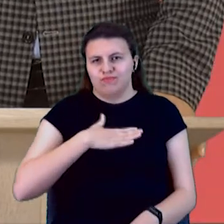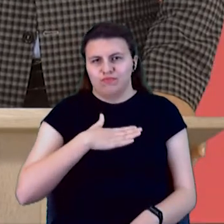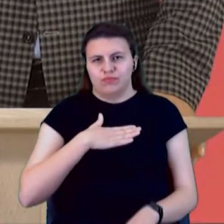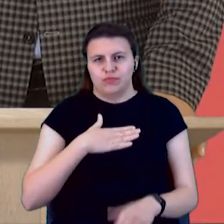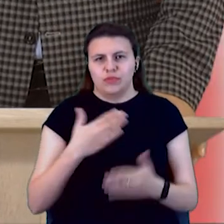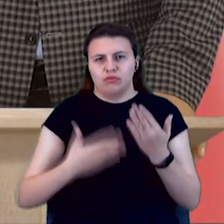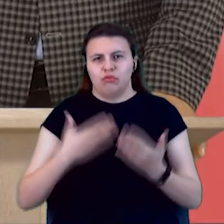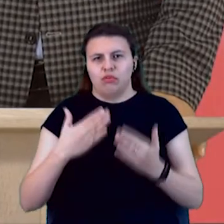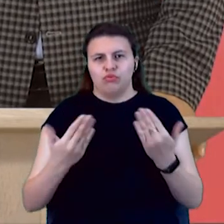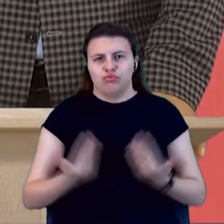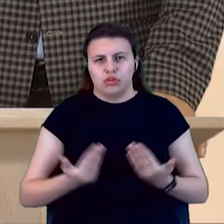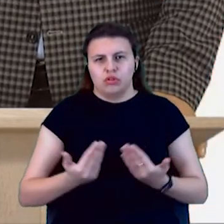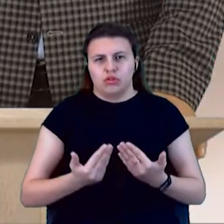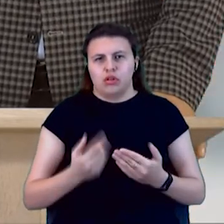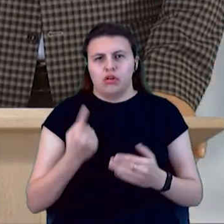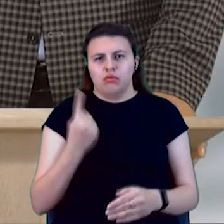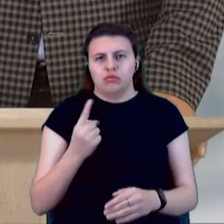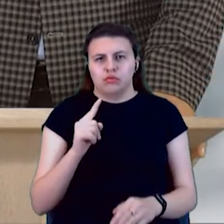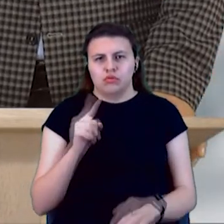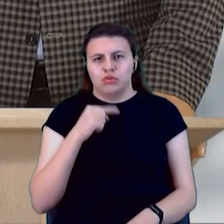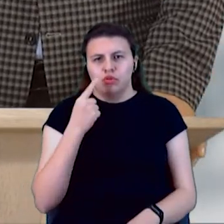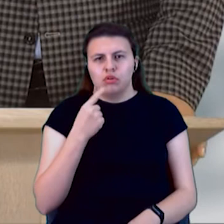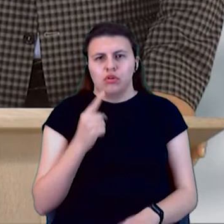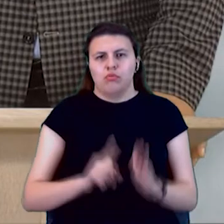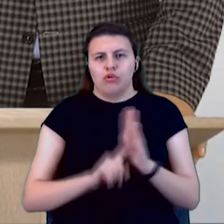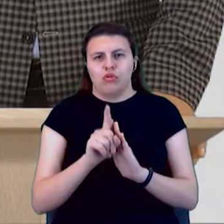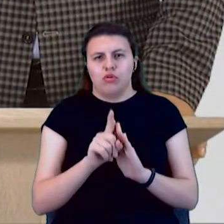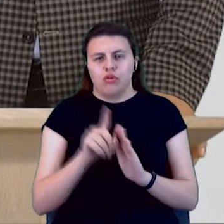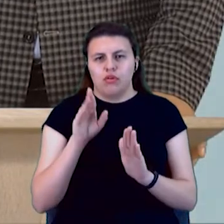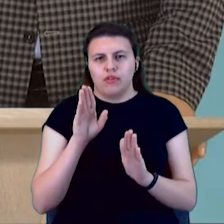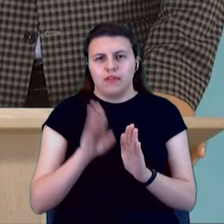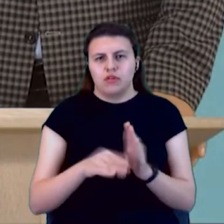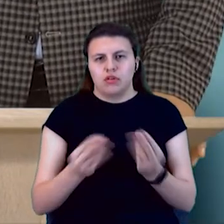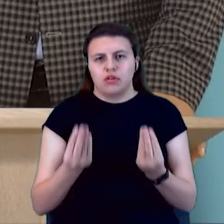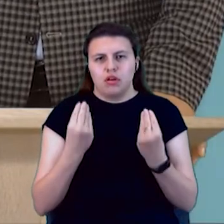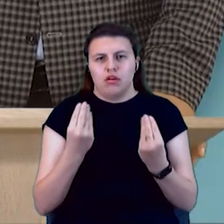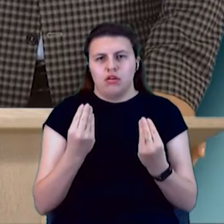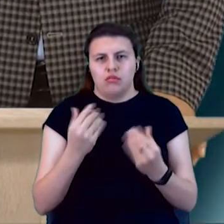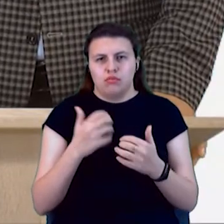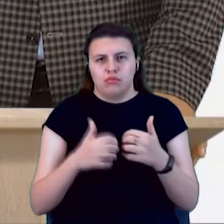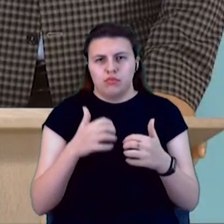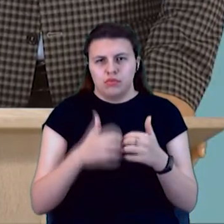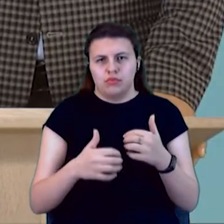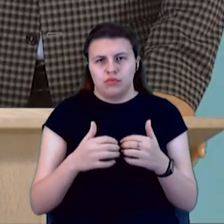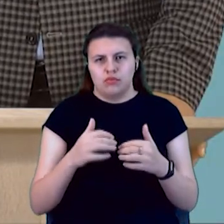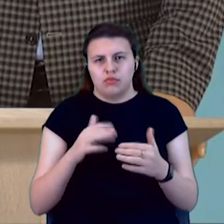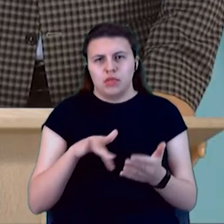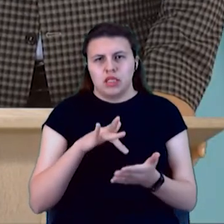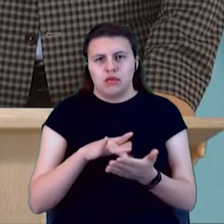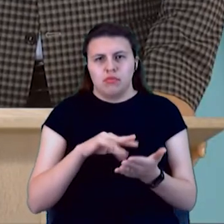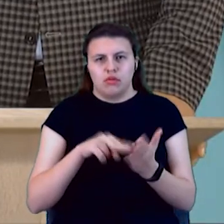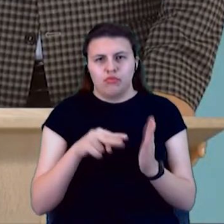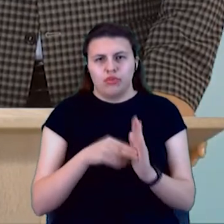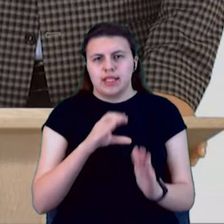чинників цього назвали початково низьку якість і посереднє міське планування радянської забудови. На ваш